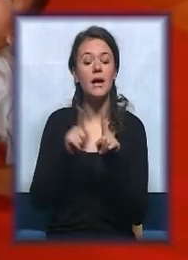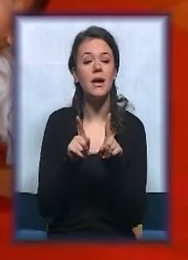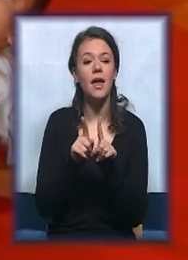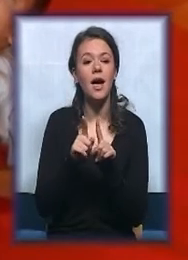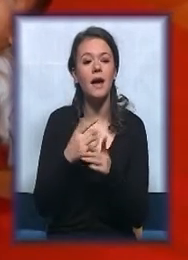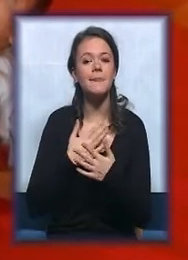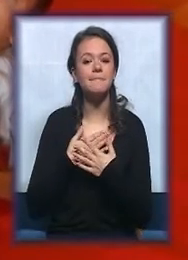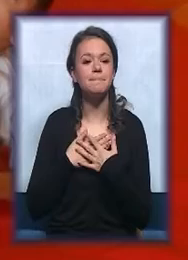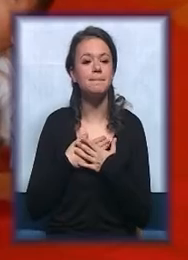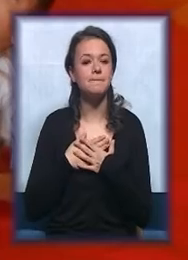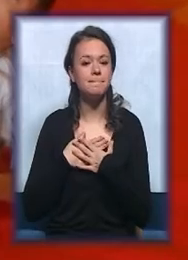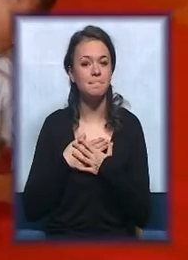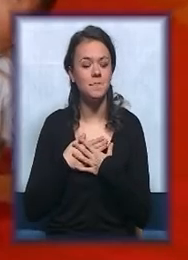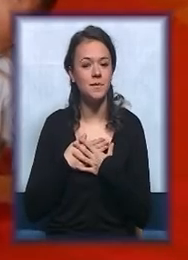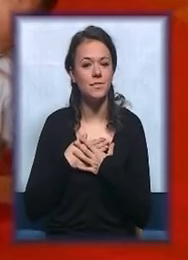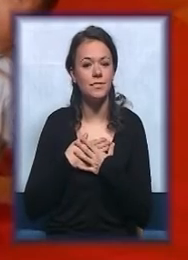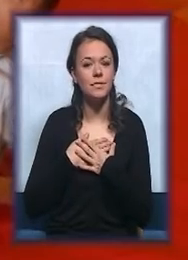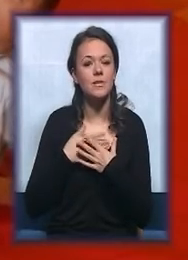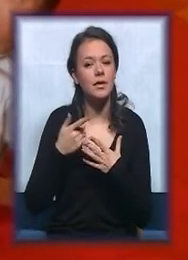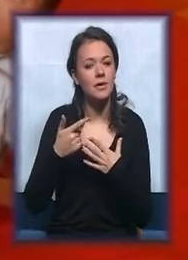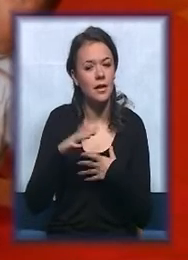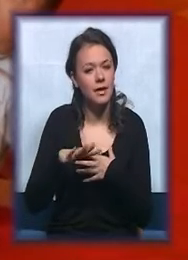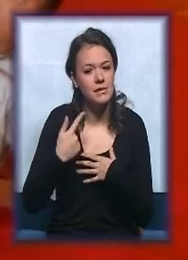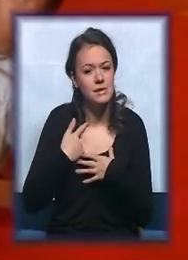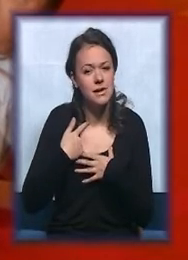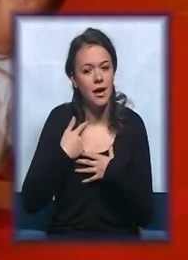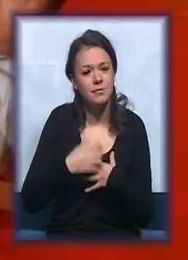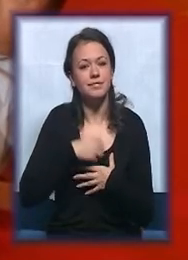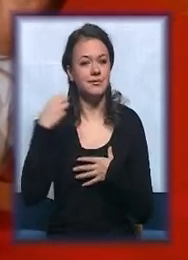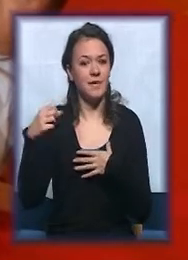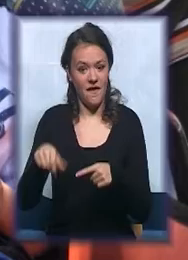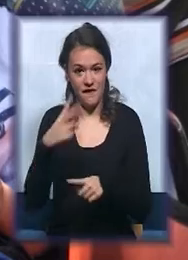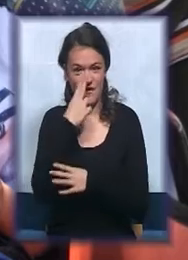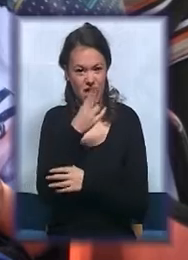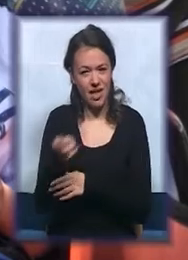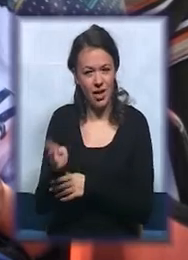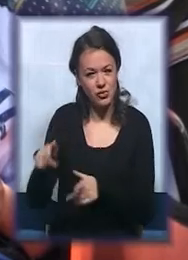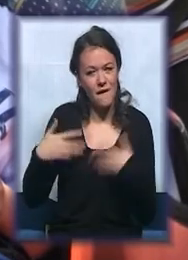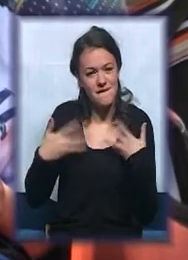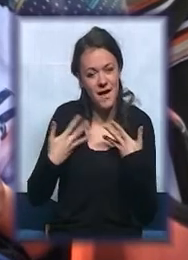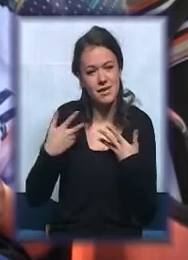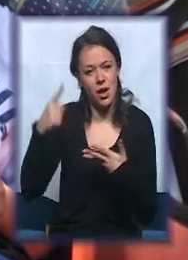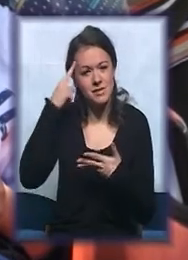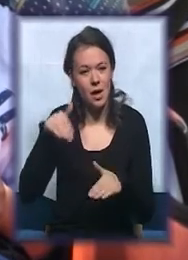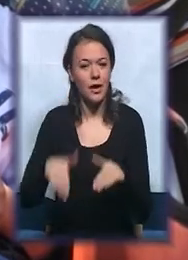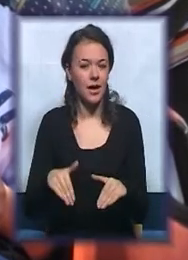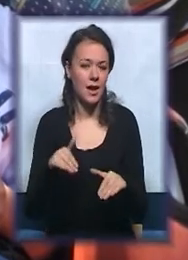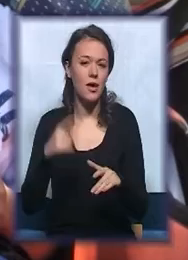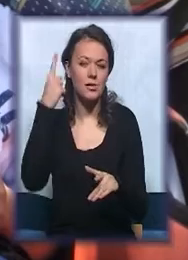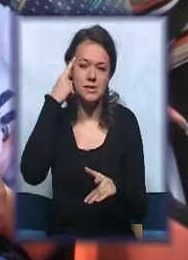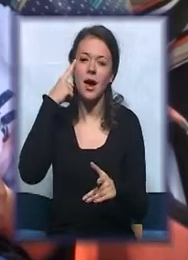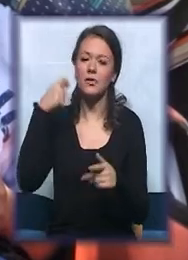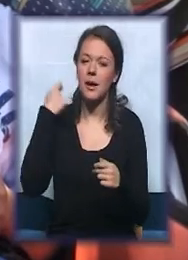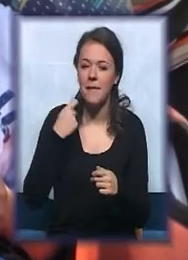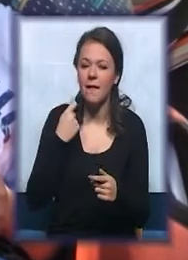njih izvuklo to što je sad. Vi ste njih videli, oni su veseli, oni znaju da igraju, oni znaju da pevaju, svako na